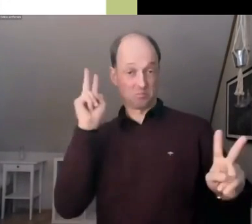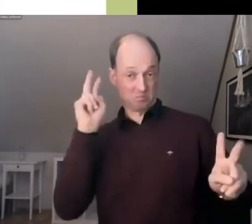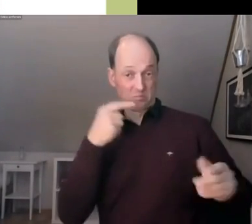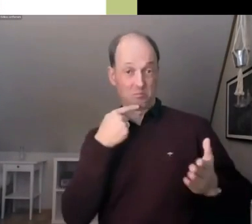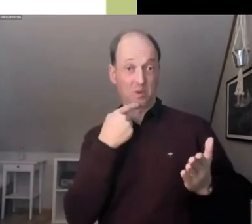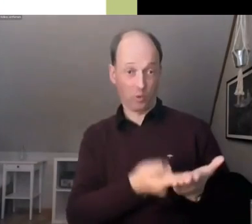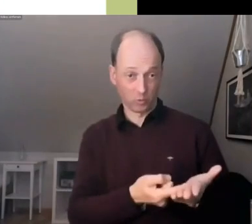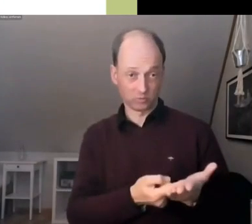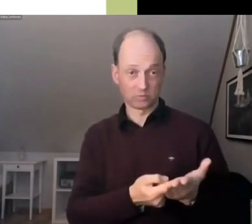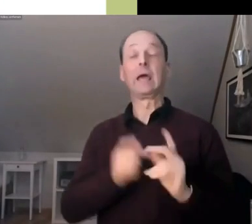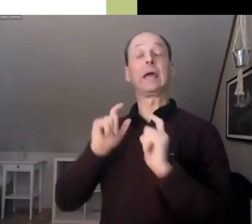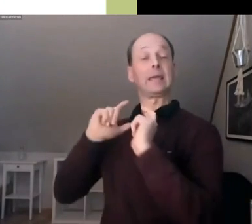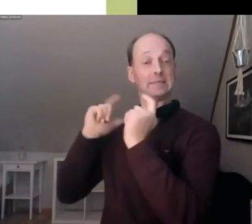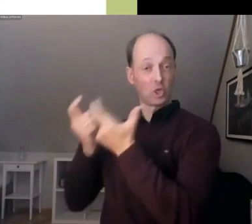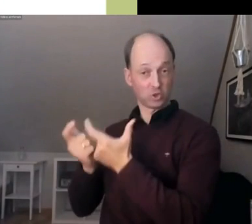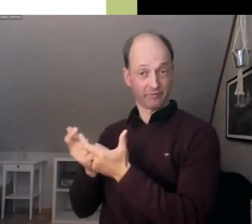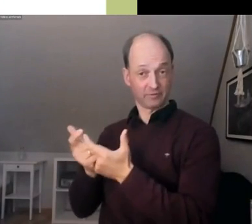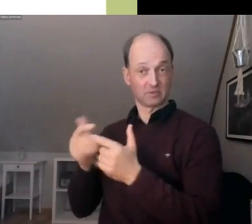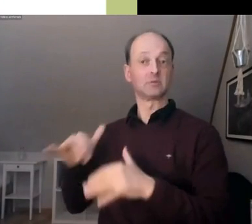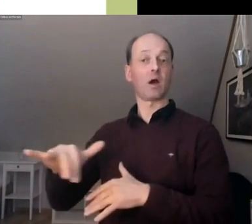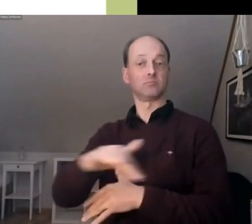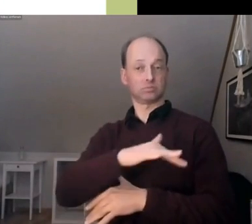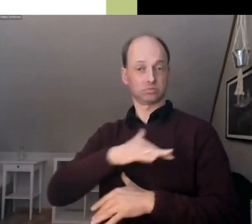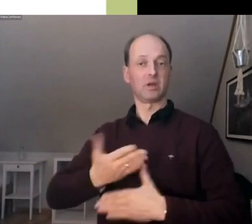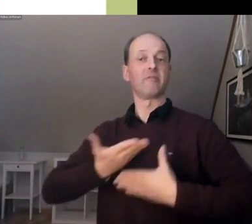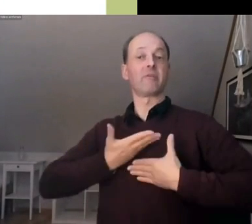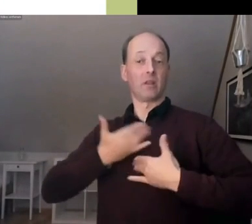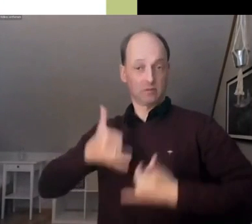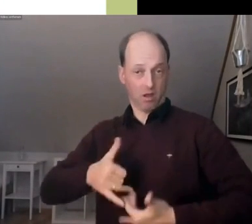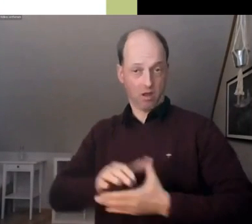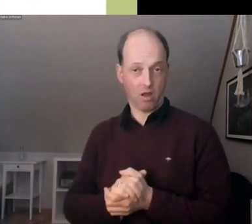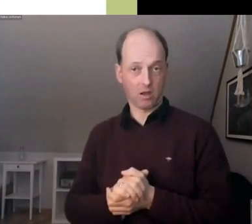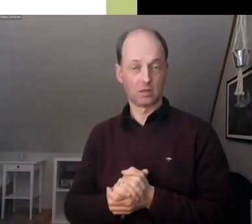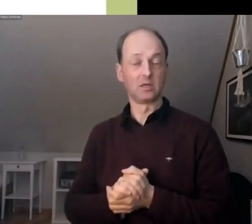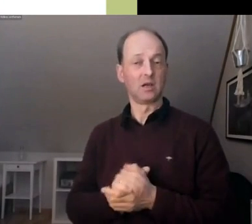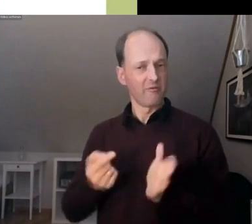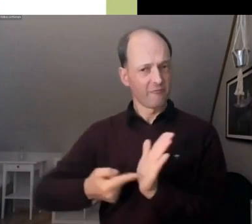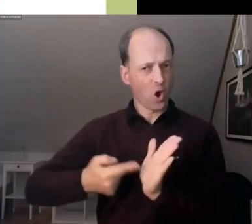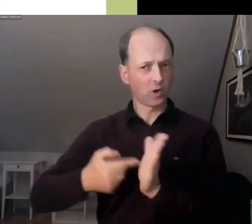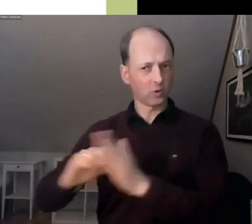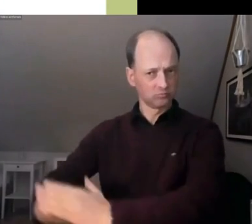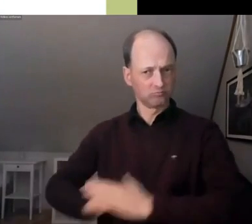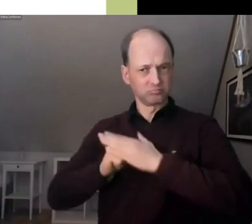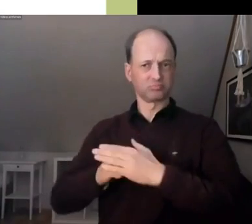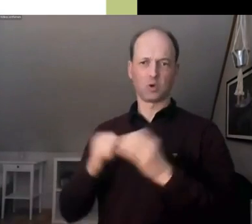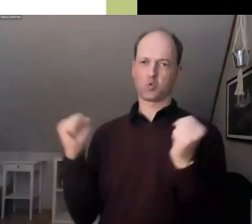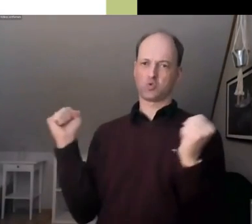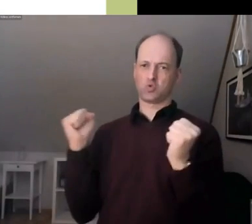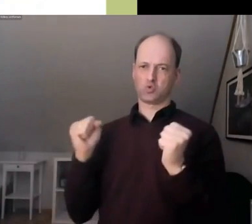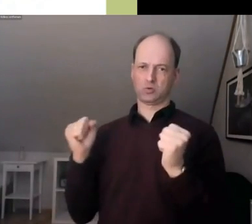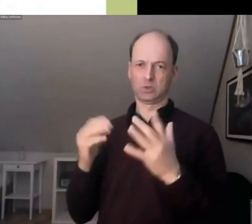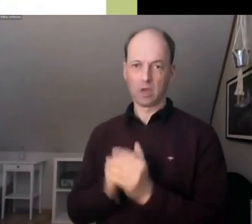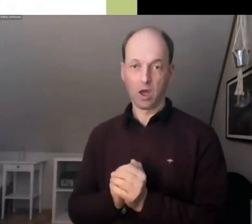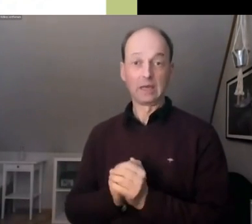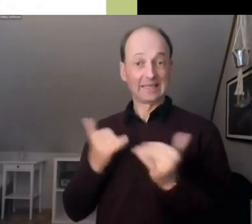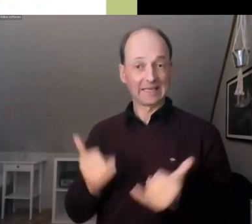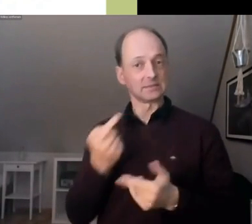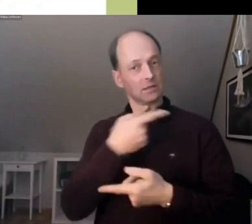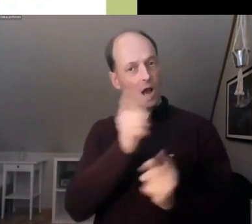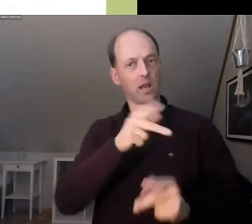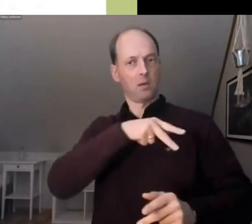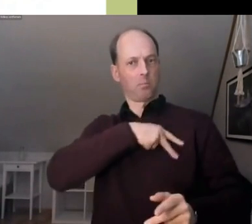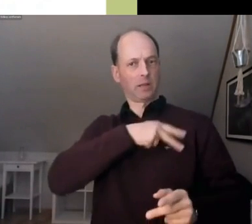Wille ist da, die Unterstützung unserer Forderungen enorm. Jetzt liegt es an den PolitikerInnen aller Parteien,